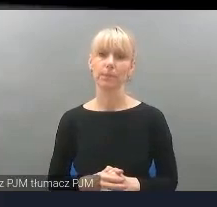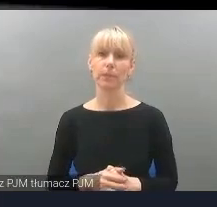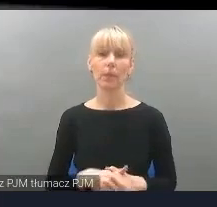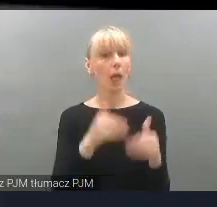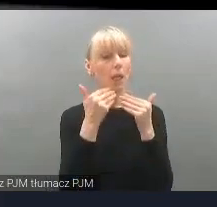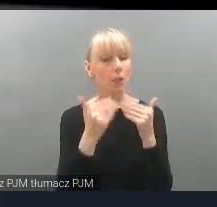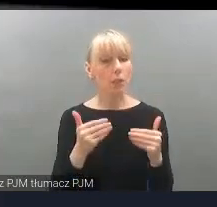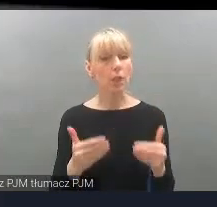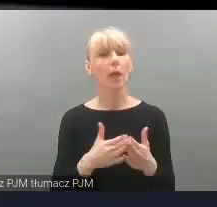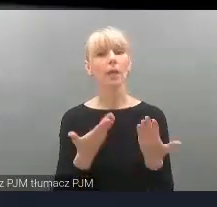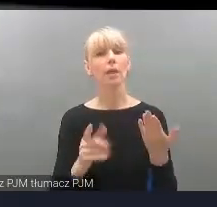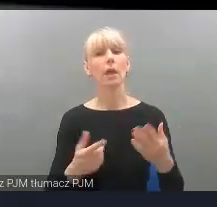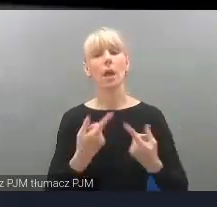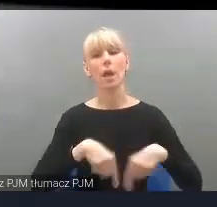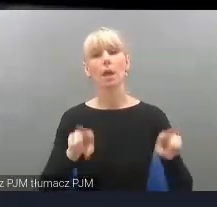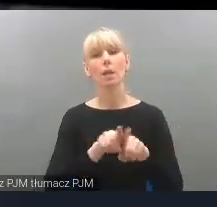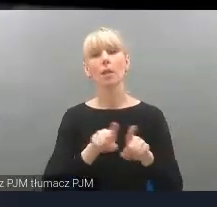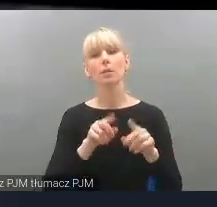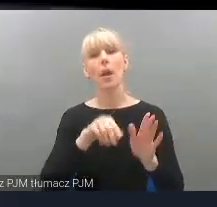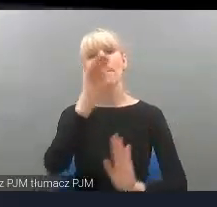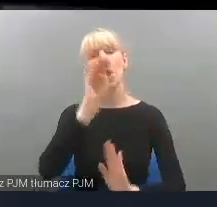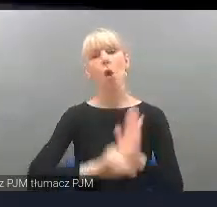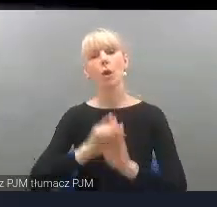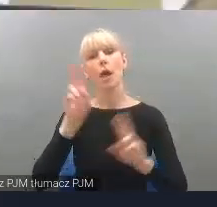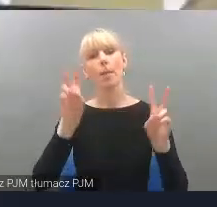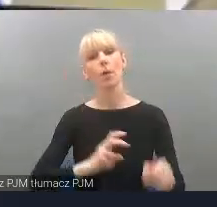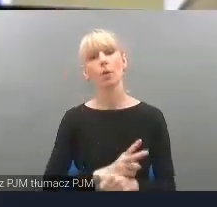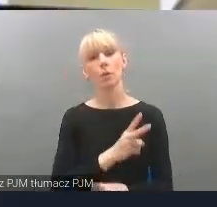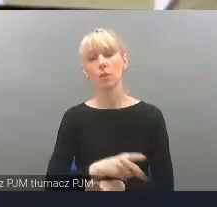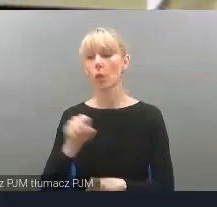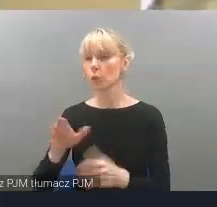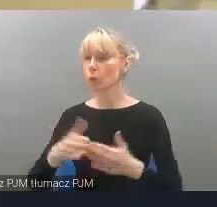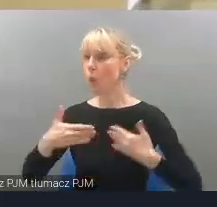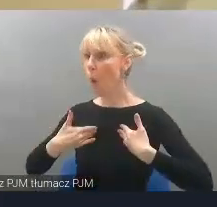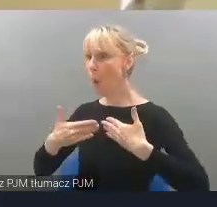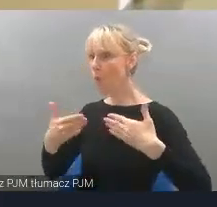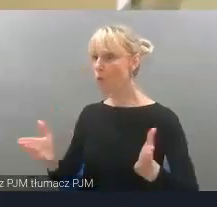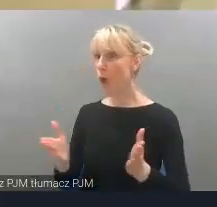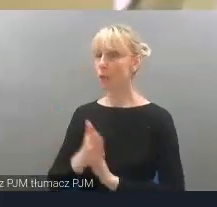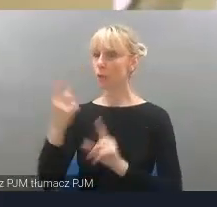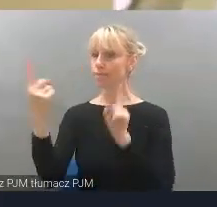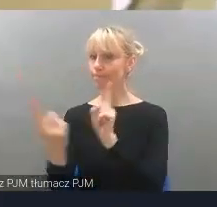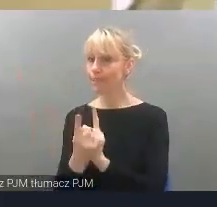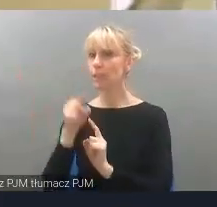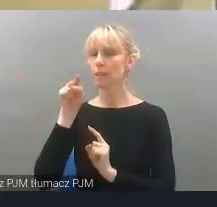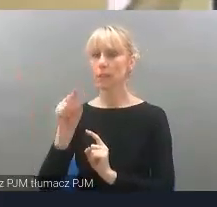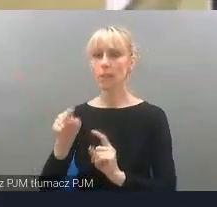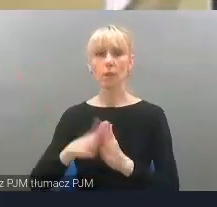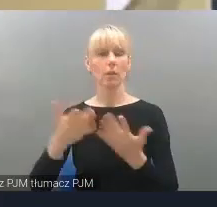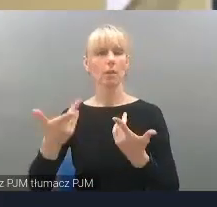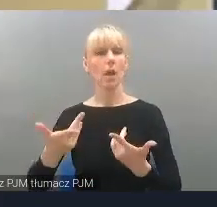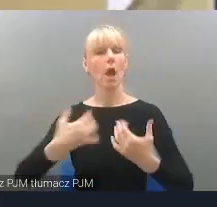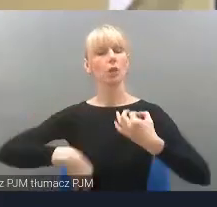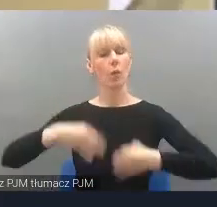przez Stalowowolskie Muzeum programowi dostępność stale wzrasta otwartość na drugiego człowieka, a to z kolei gwarantuje swobodny udział w życiu